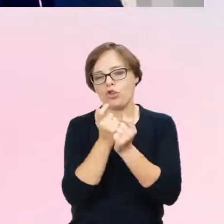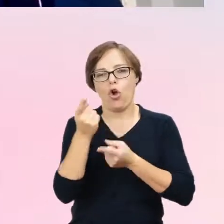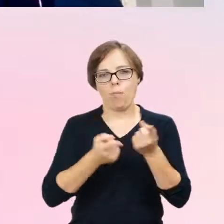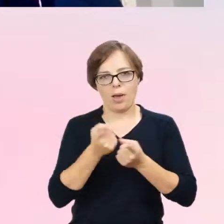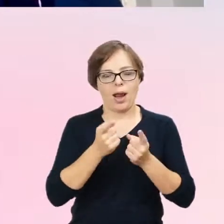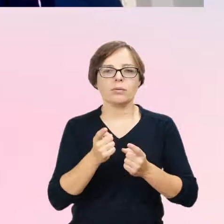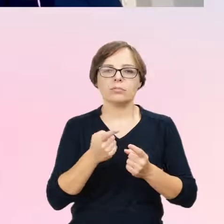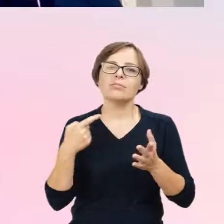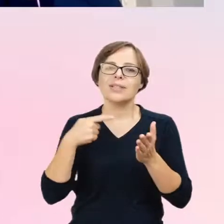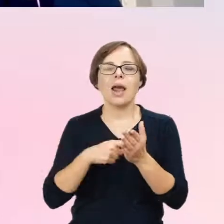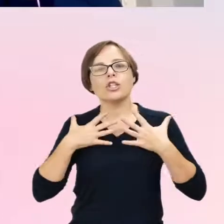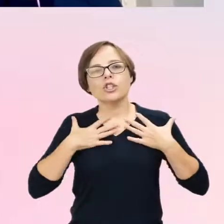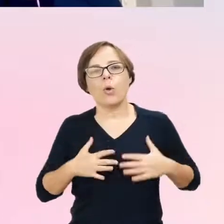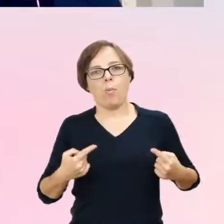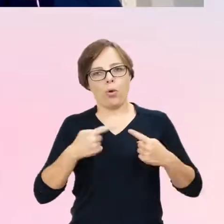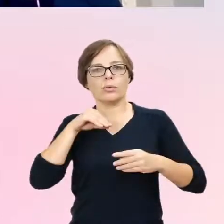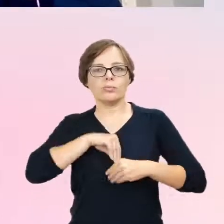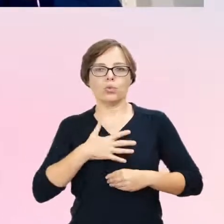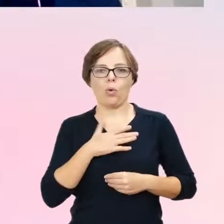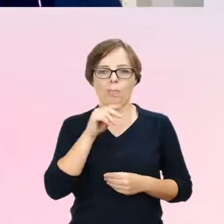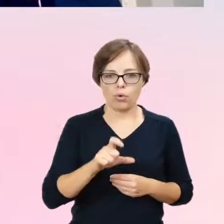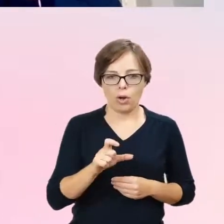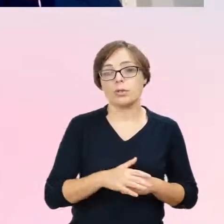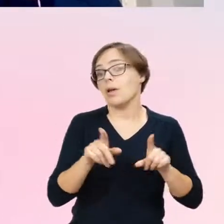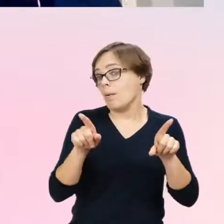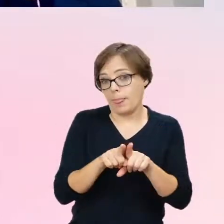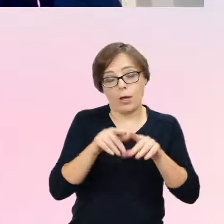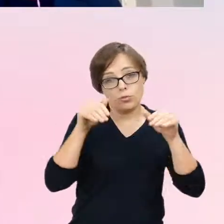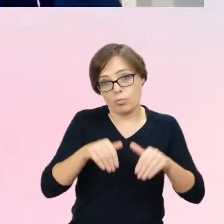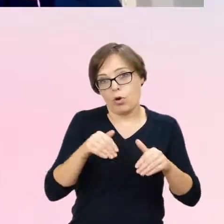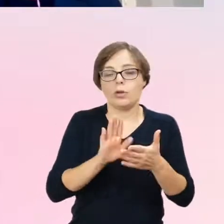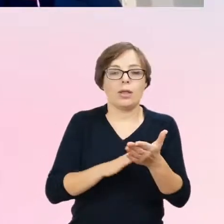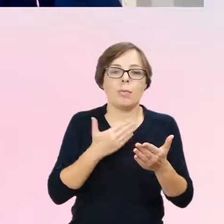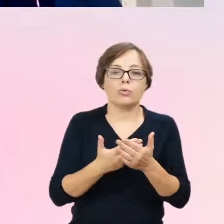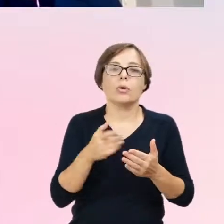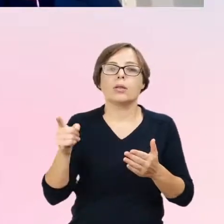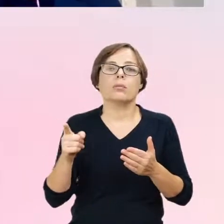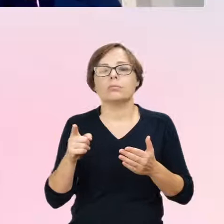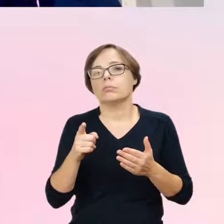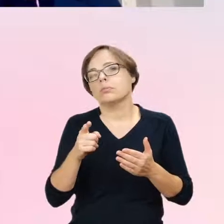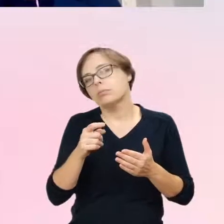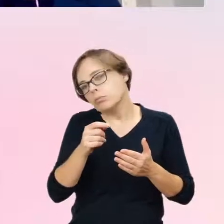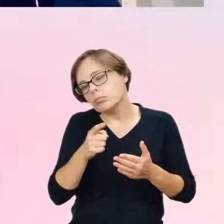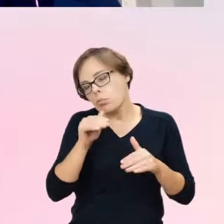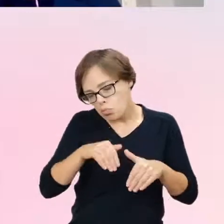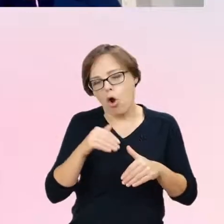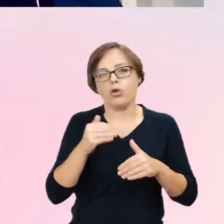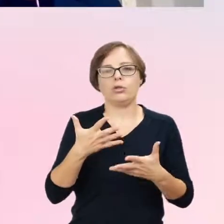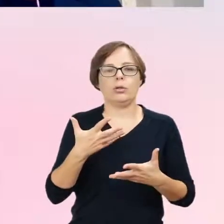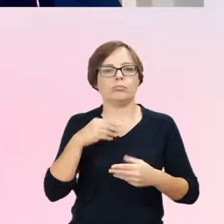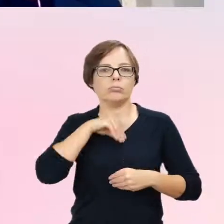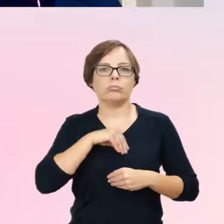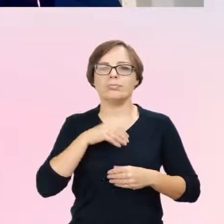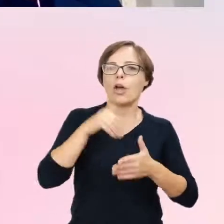Jeszcze inna trajektoria to jest jednoczesne wykorzystywanie atrybutów obu płci i brak do określenia swojej tożsamości płciowej,